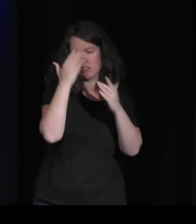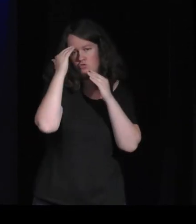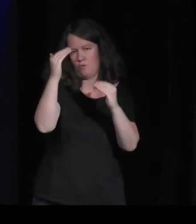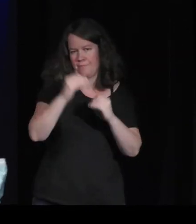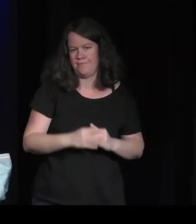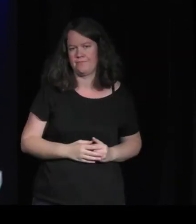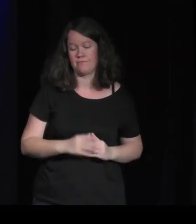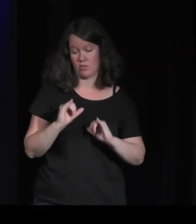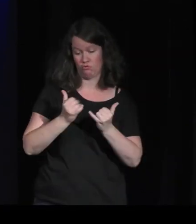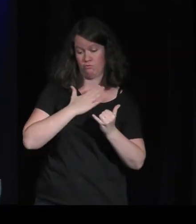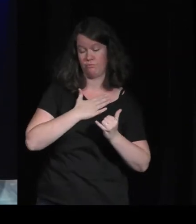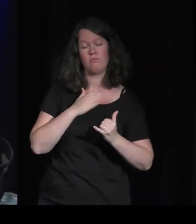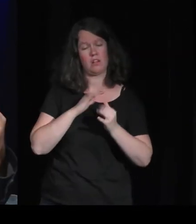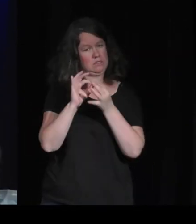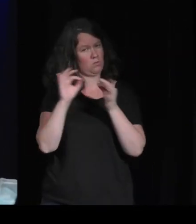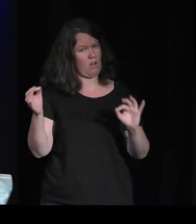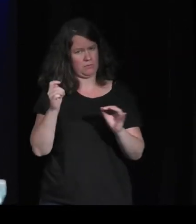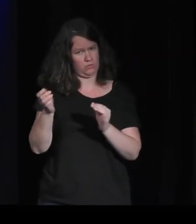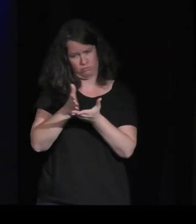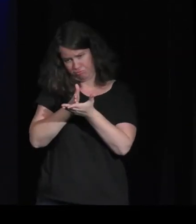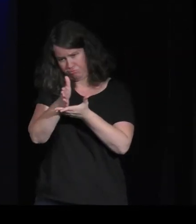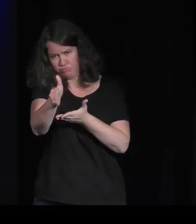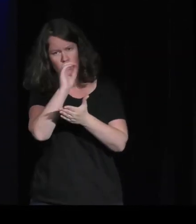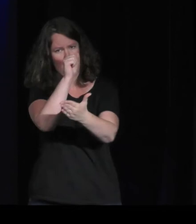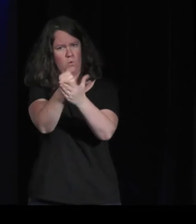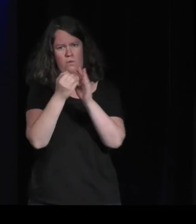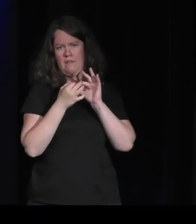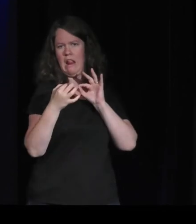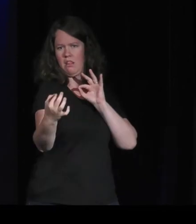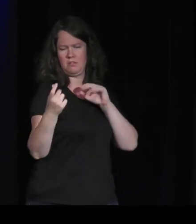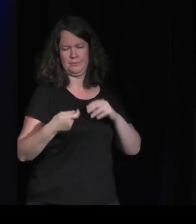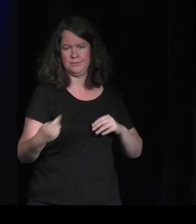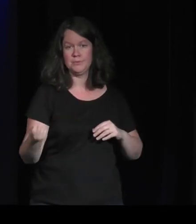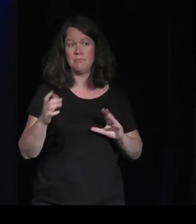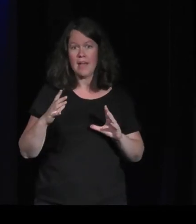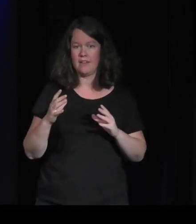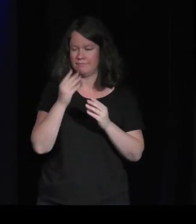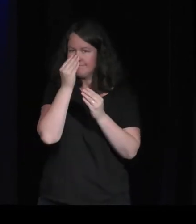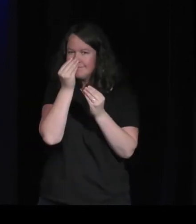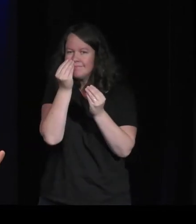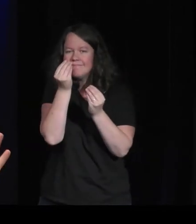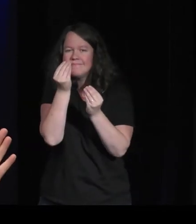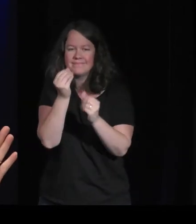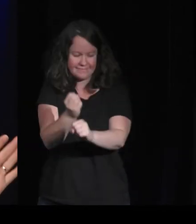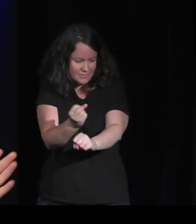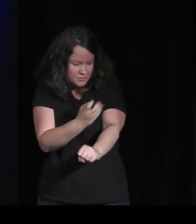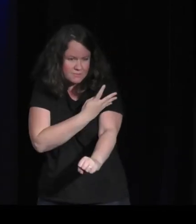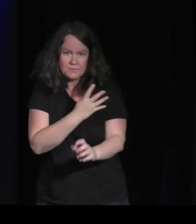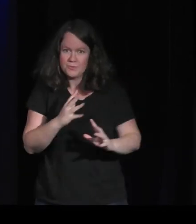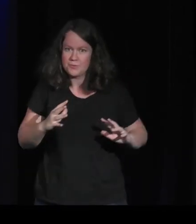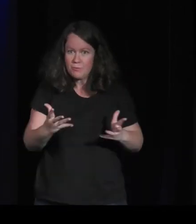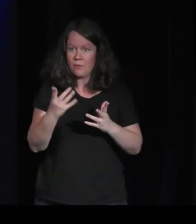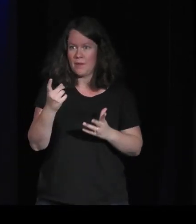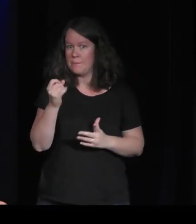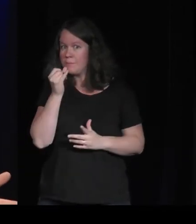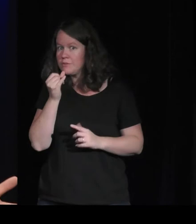'histoire. Mais la découverte des environnements et la sensibilité que je veux faire passer, elle va passer par des petites choses. Se dire, tiens, il y un arbre. Et qu'est-ce qui se passe